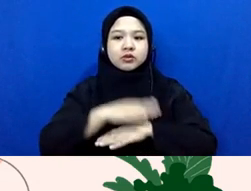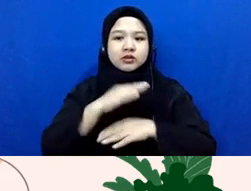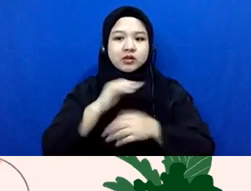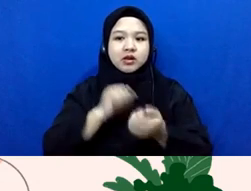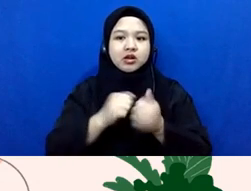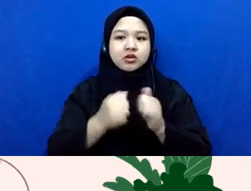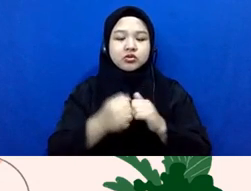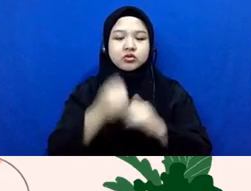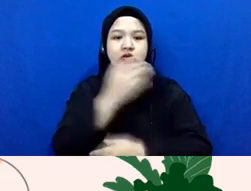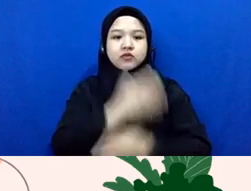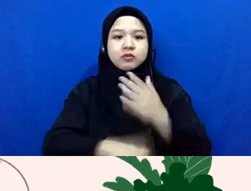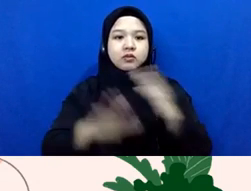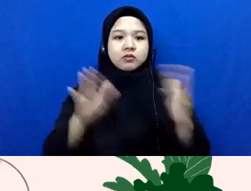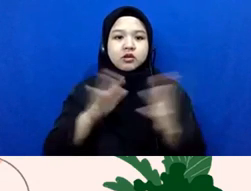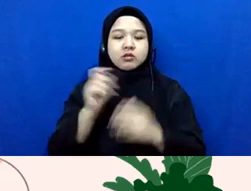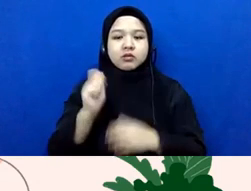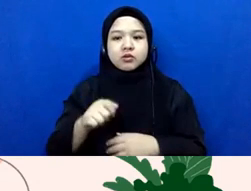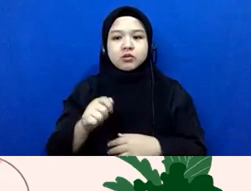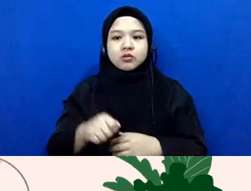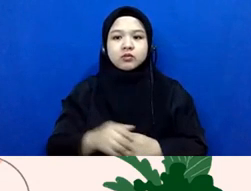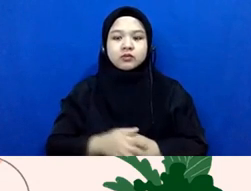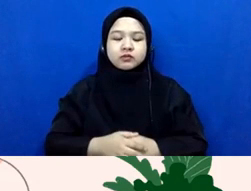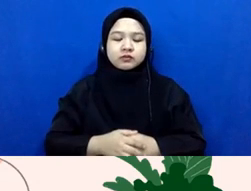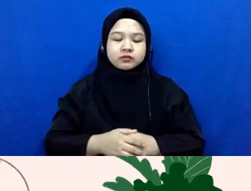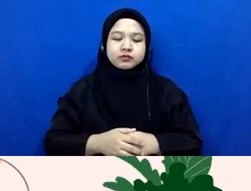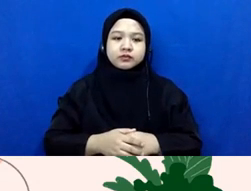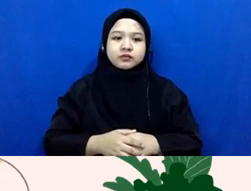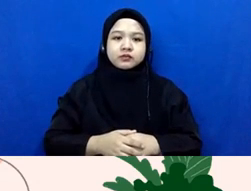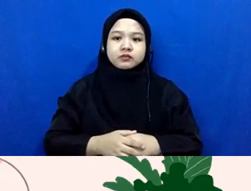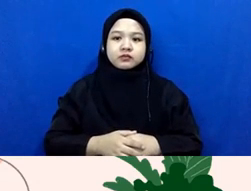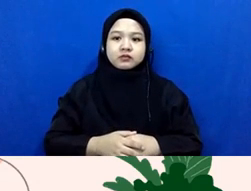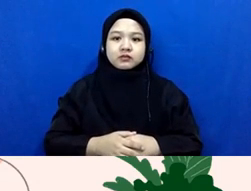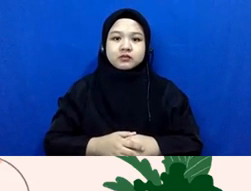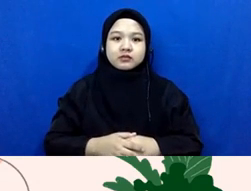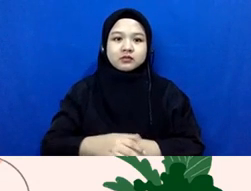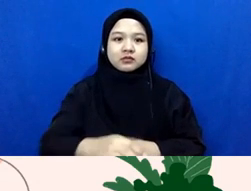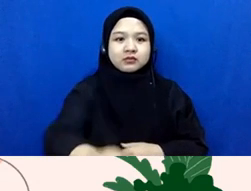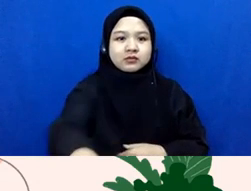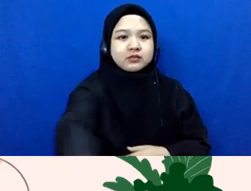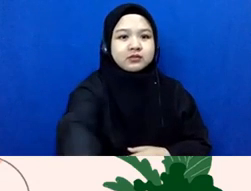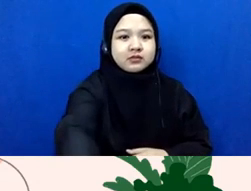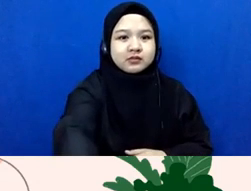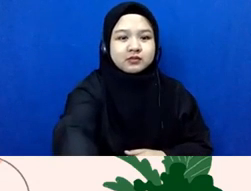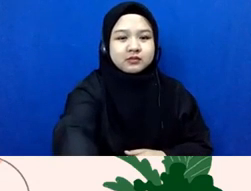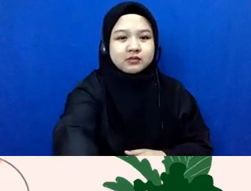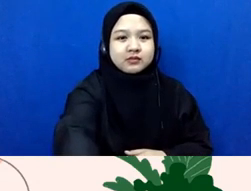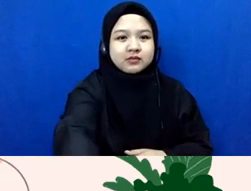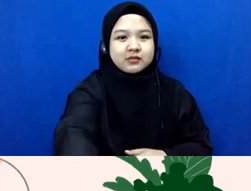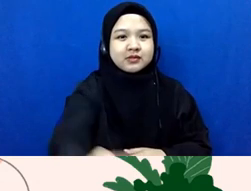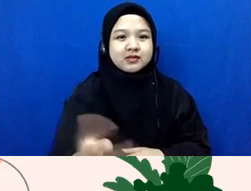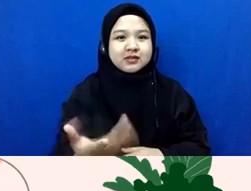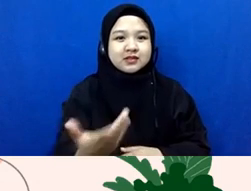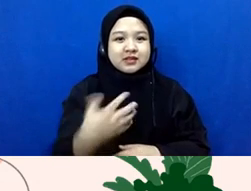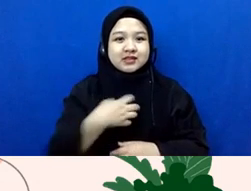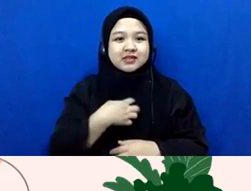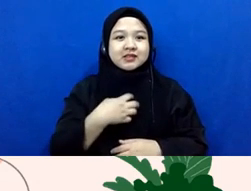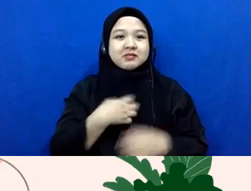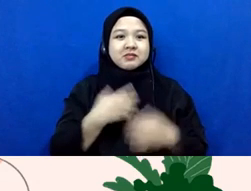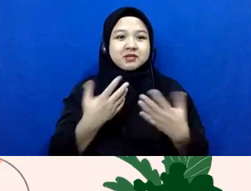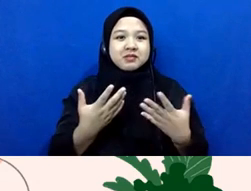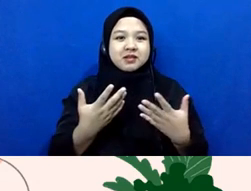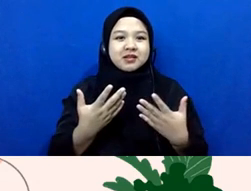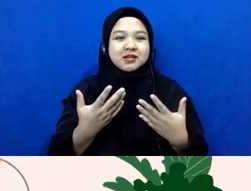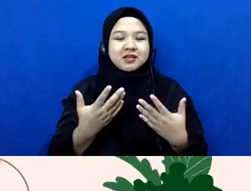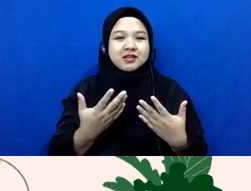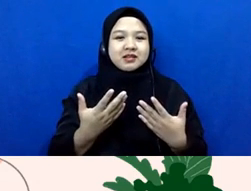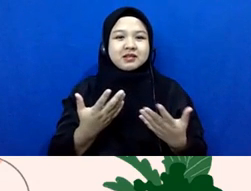difabel berhadapan dengan hukum bagaimana saya ini yang harus menyikapi kita bersama nih ya kayaknya bukan saya